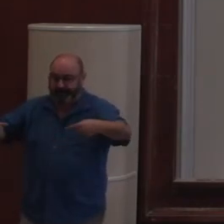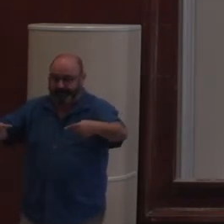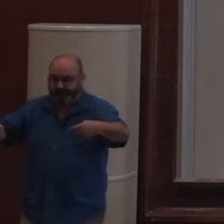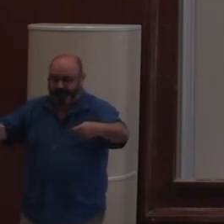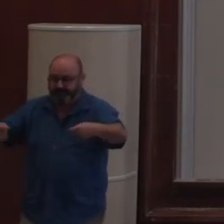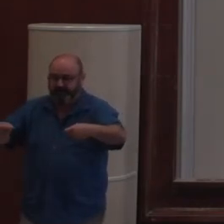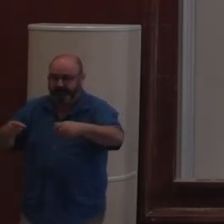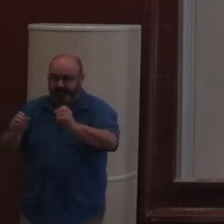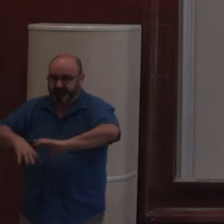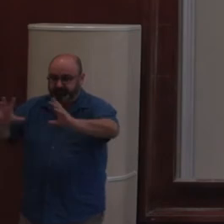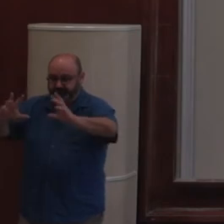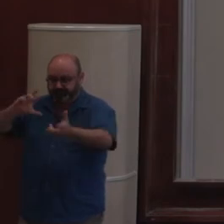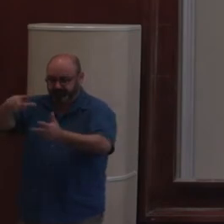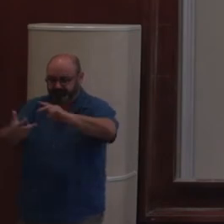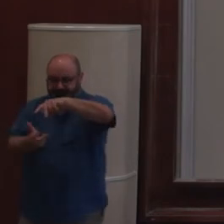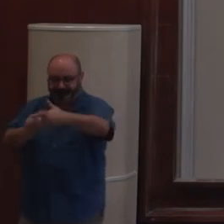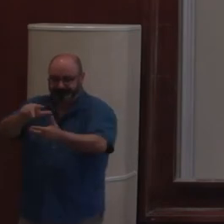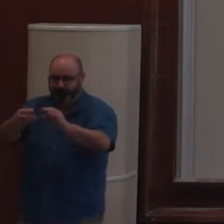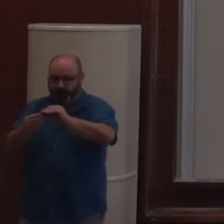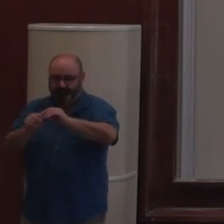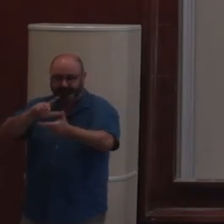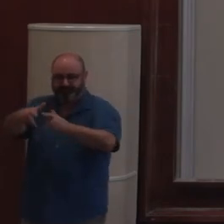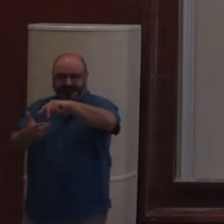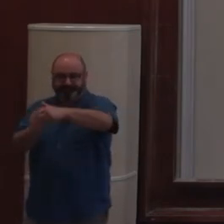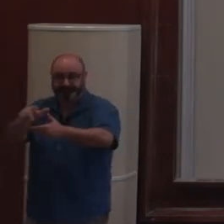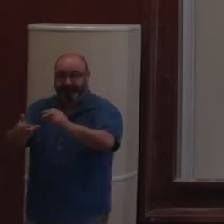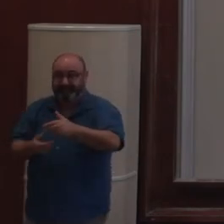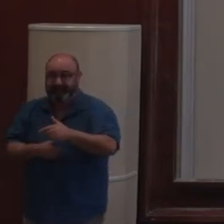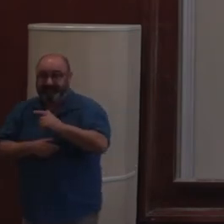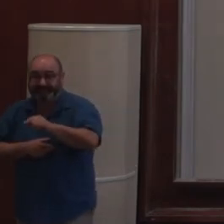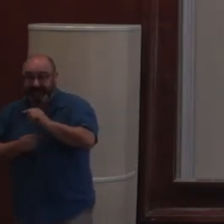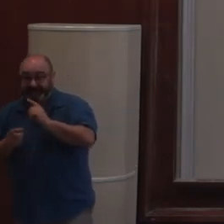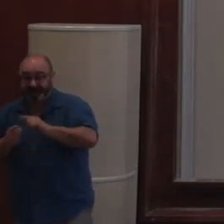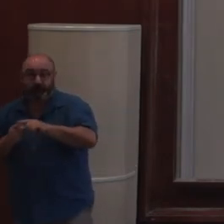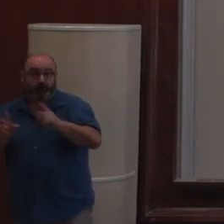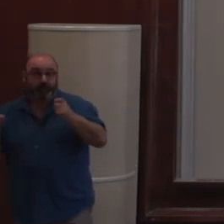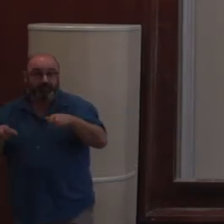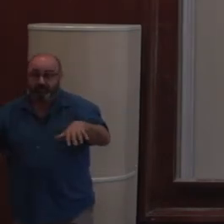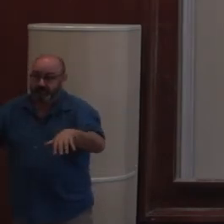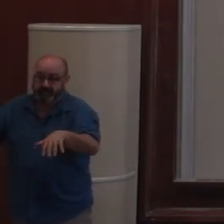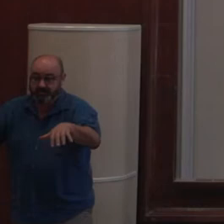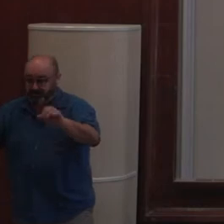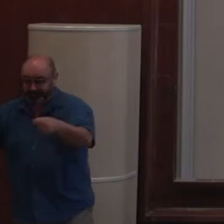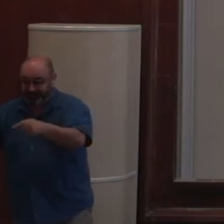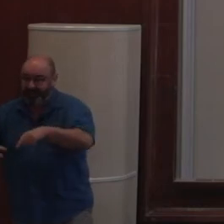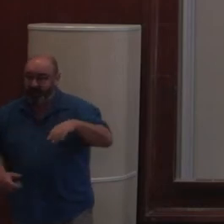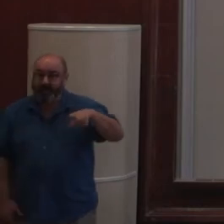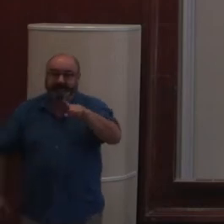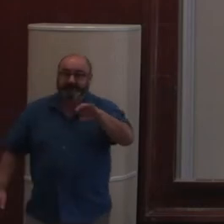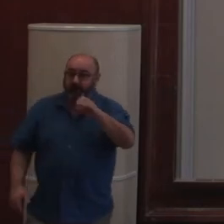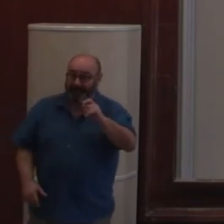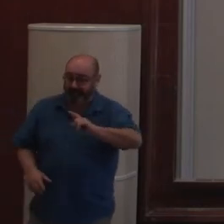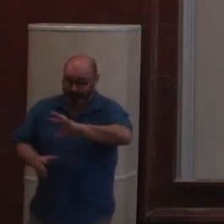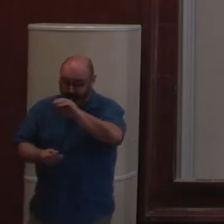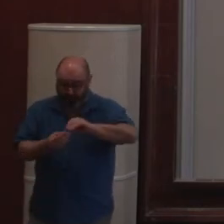hop, il commence à bouger. Et c'est un objet qui contient ces données. C'est des objets. C des morts vivants. Alors que dans la ZODB, c'est des objets complètement